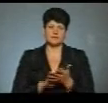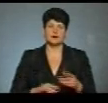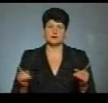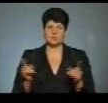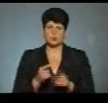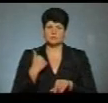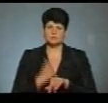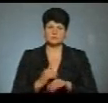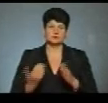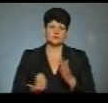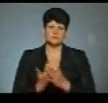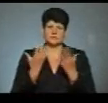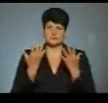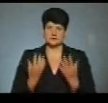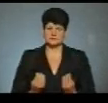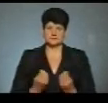головні події дня.